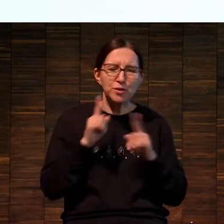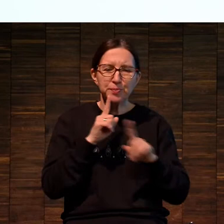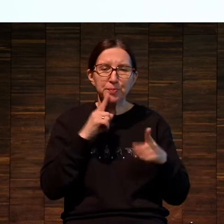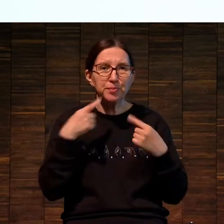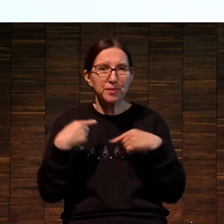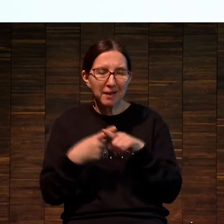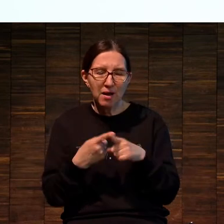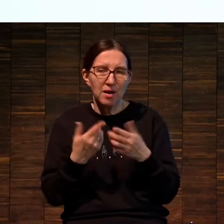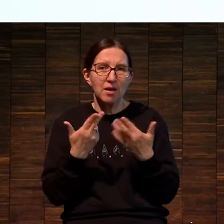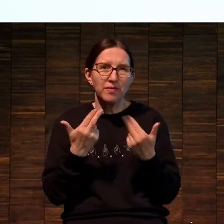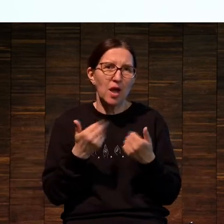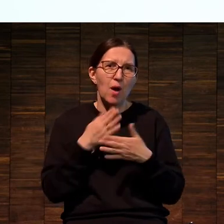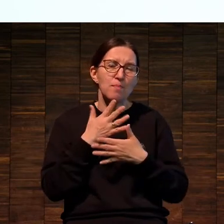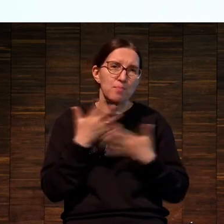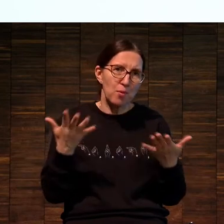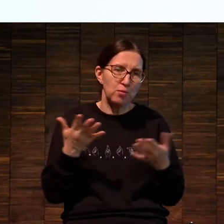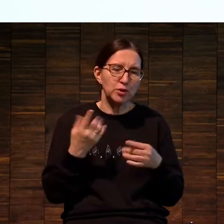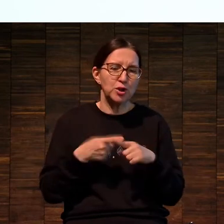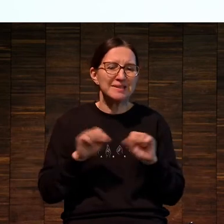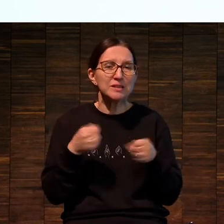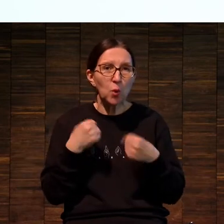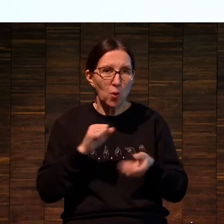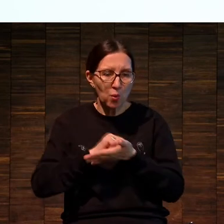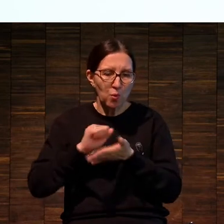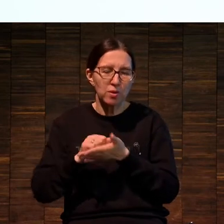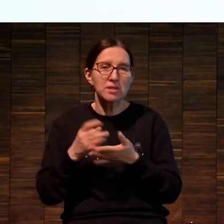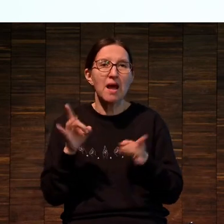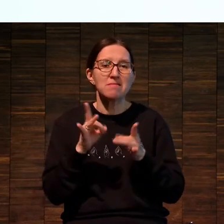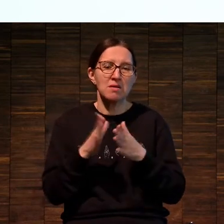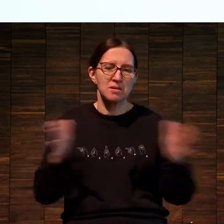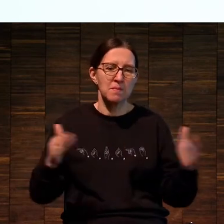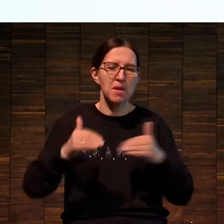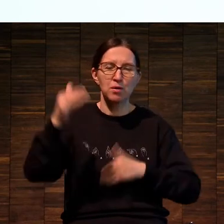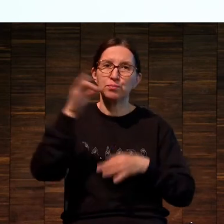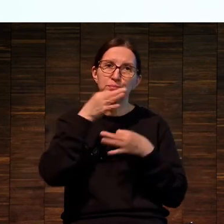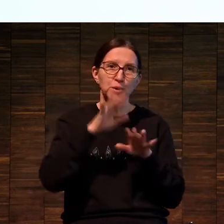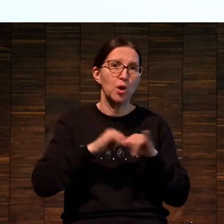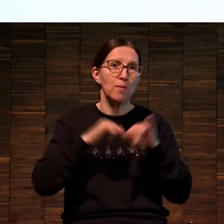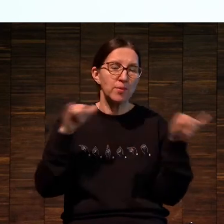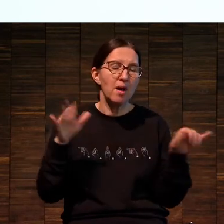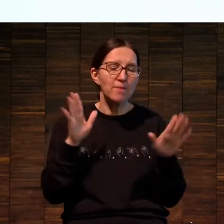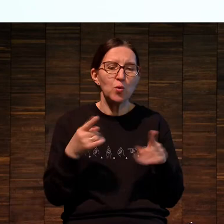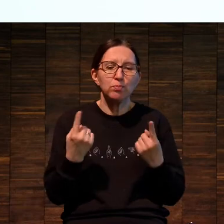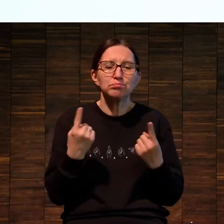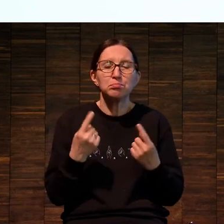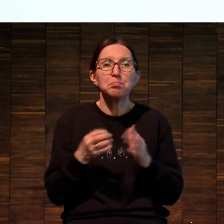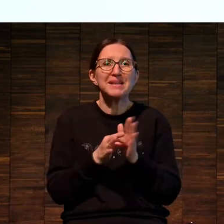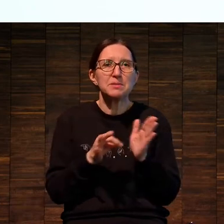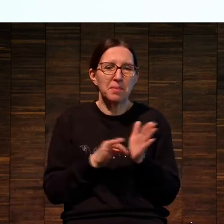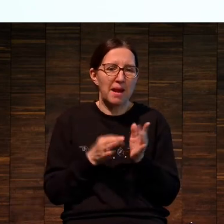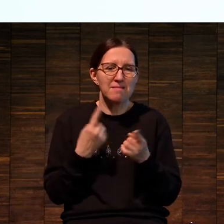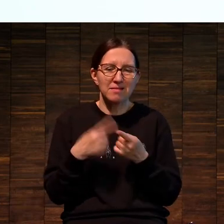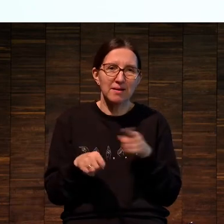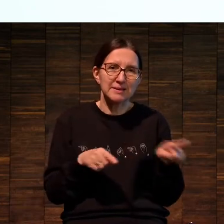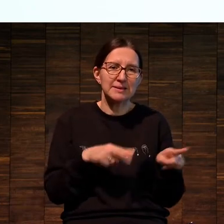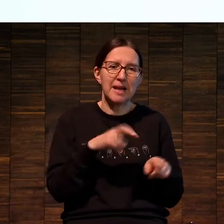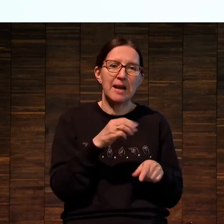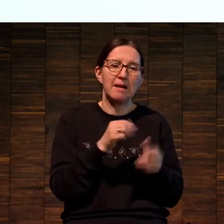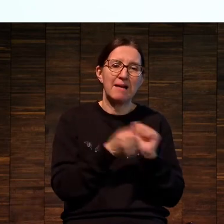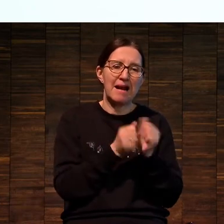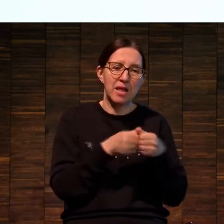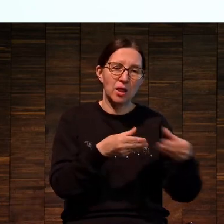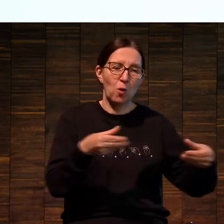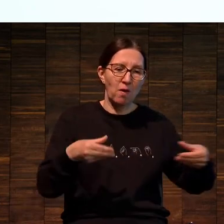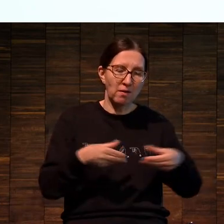больше индустриального, то есть больше скорость, больше размера и так далее, но принципиальной разницы между литографией и овсетом